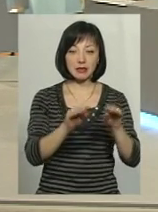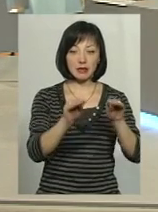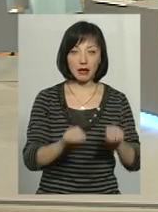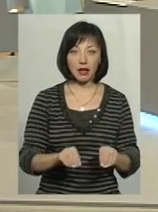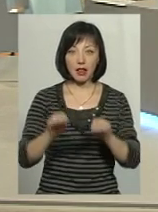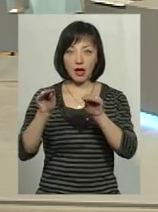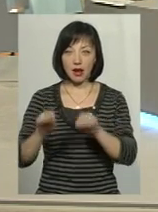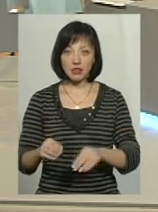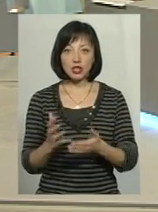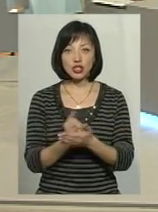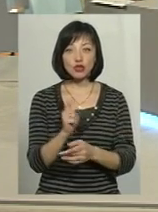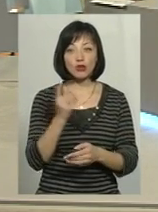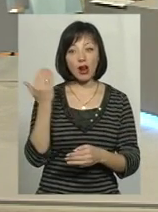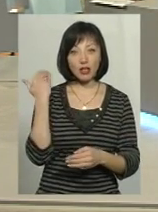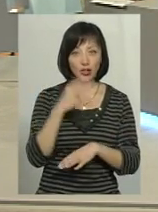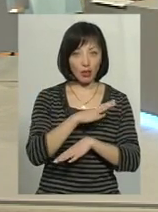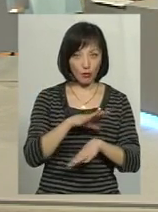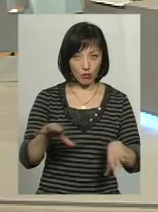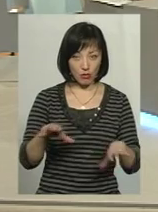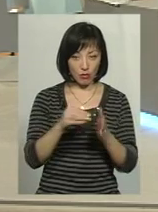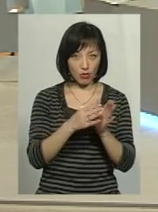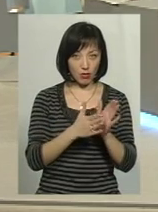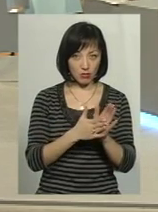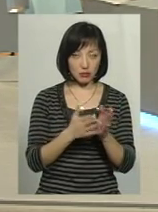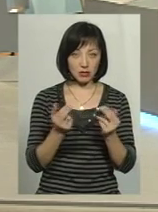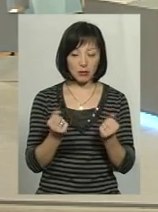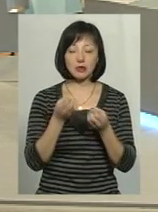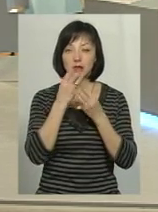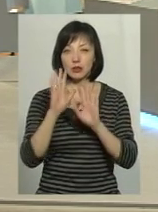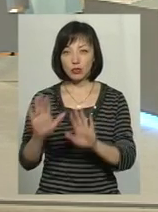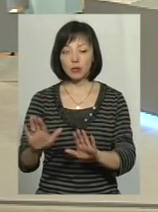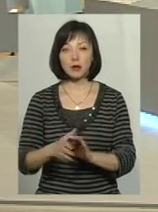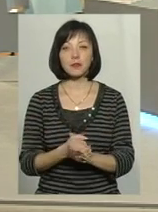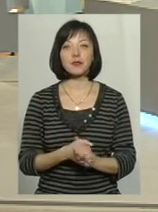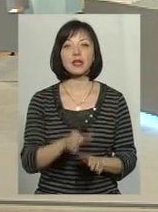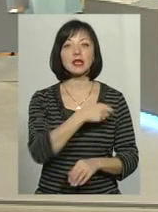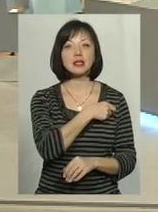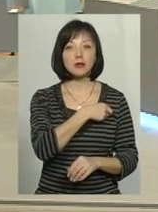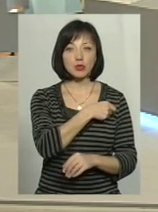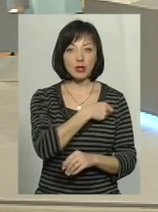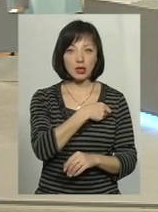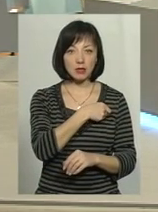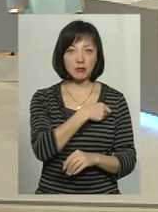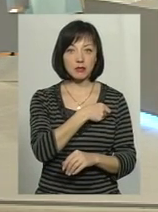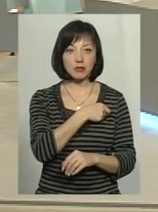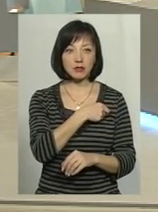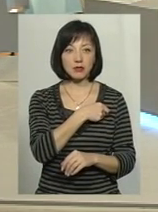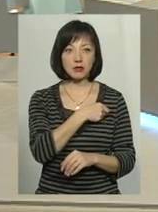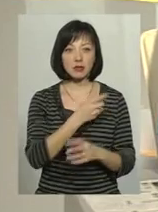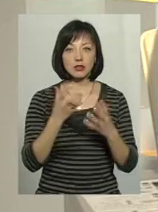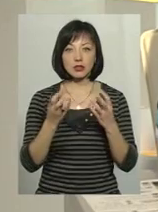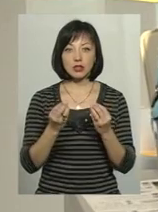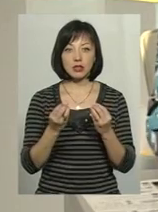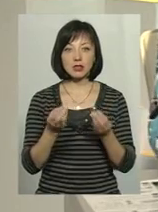ви знайшли те, чого не було в паперовій декларації раніше. Добре, з депутатами практично